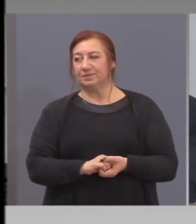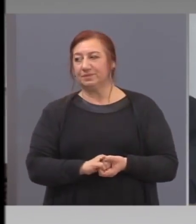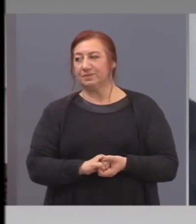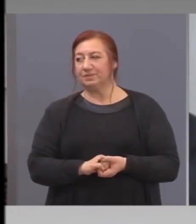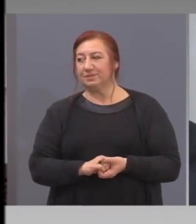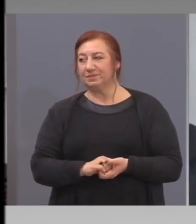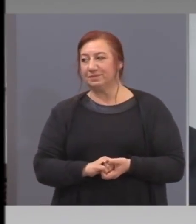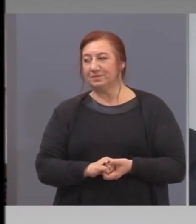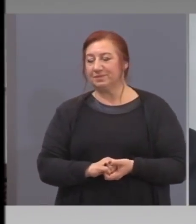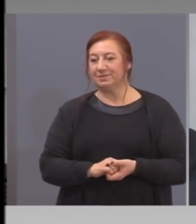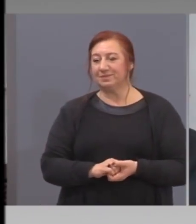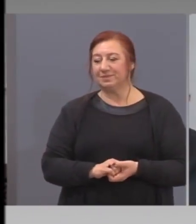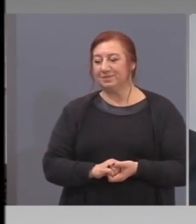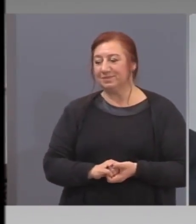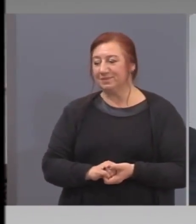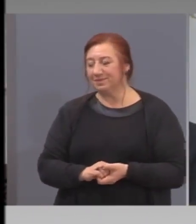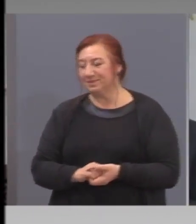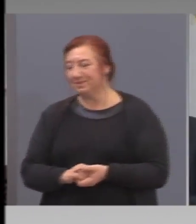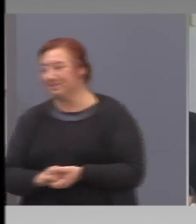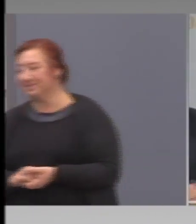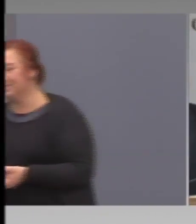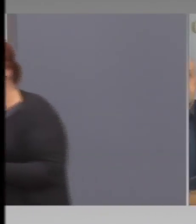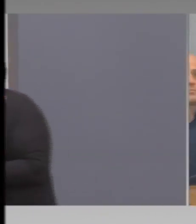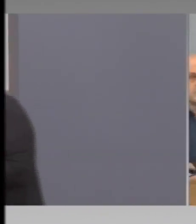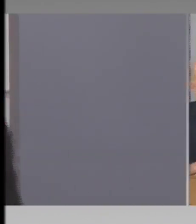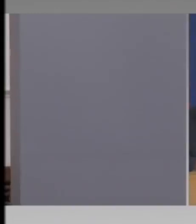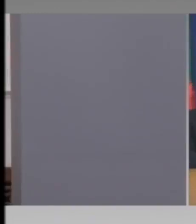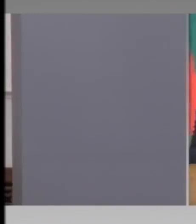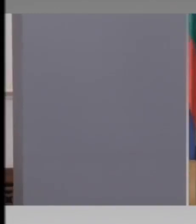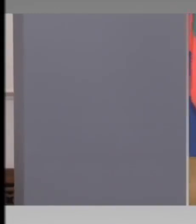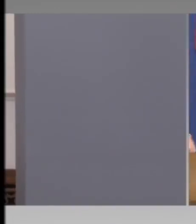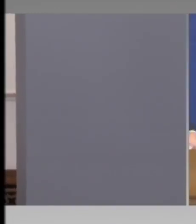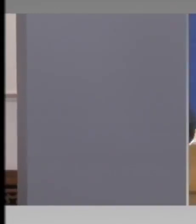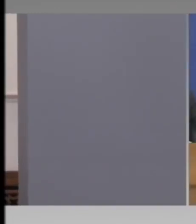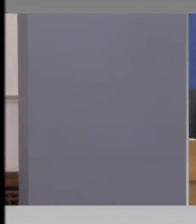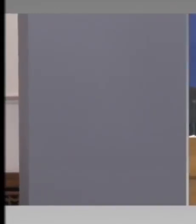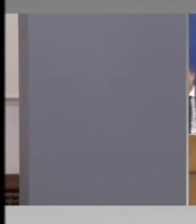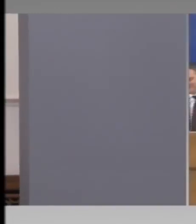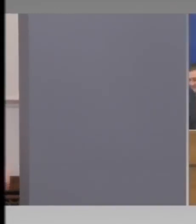Оставам щаба, защото ще забравят за който са дошли.